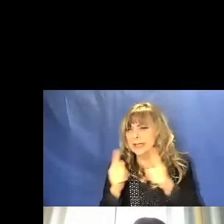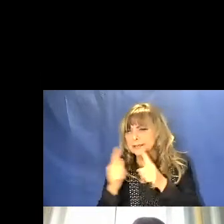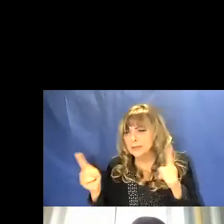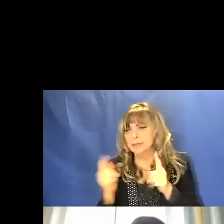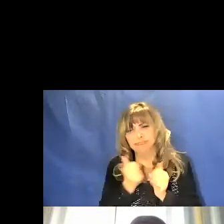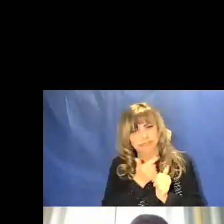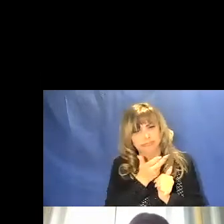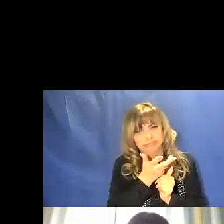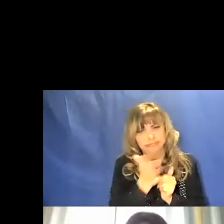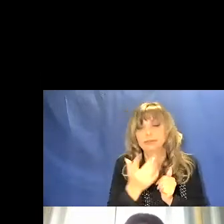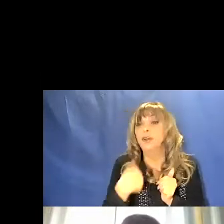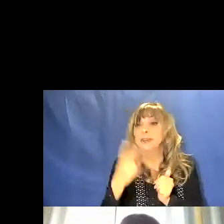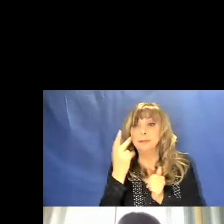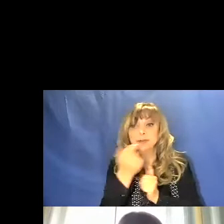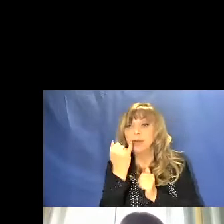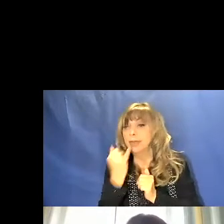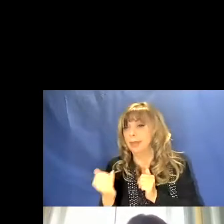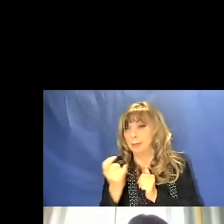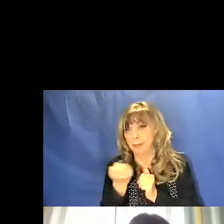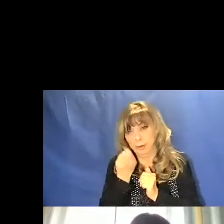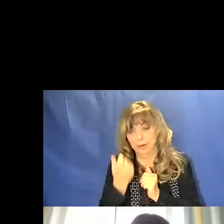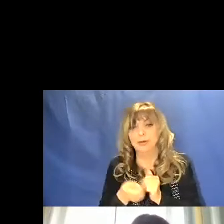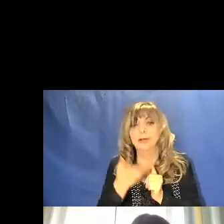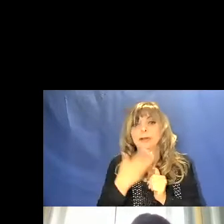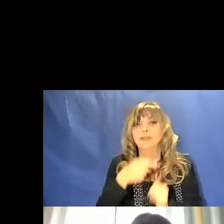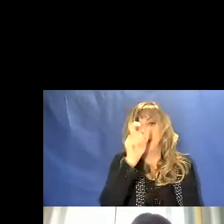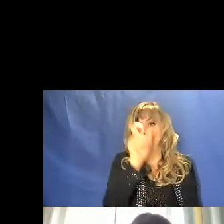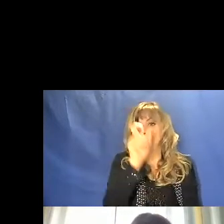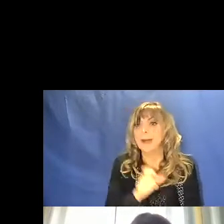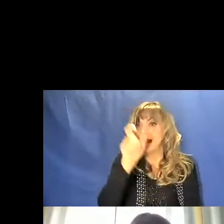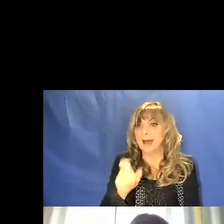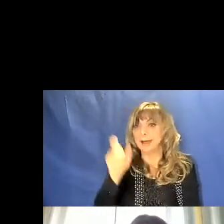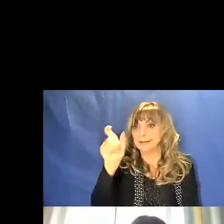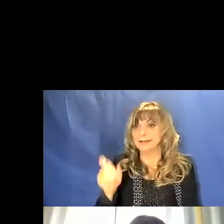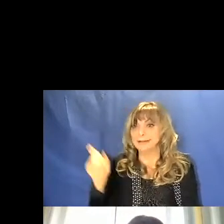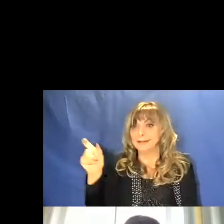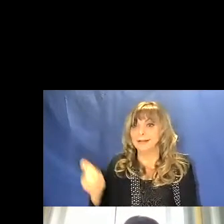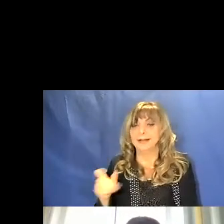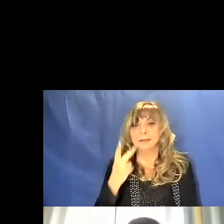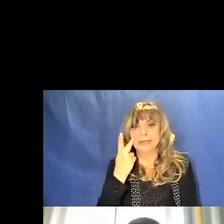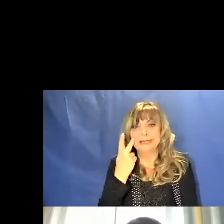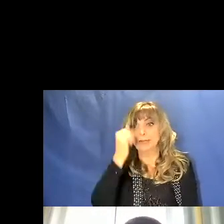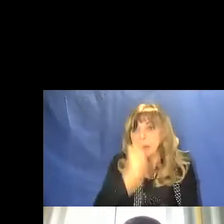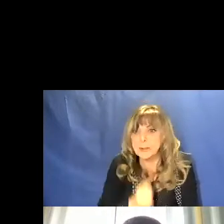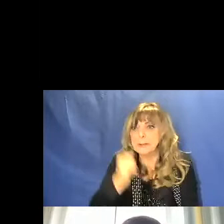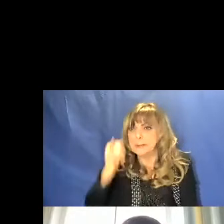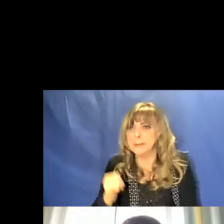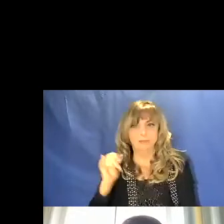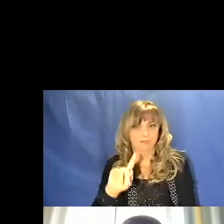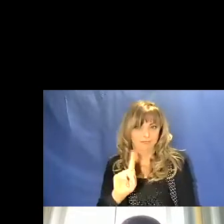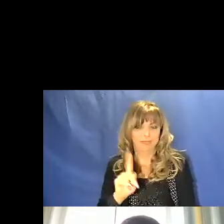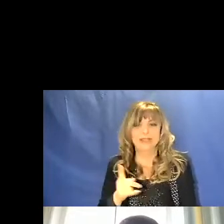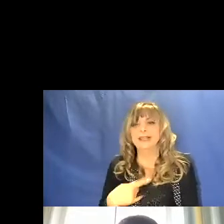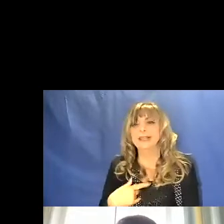spettro è diviso in bande, anche qui non sono separate o con confini netti. Si parte da